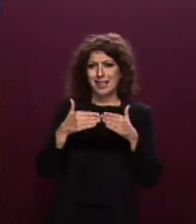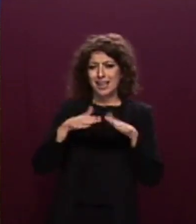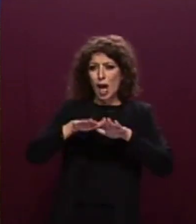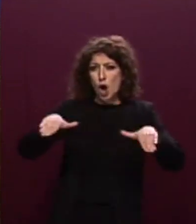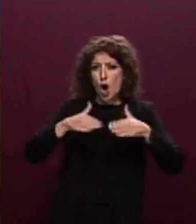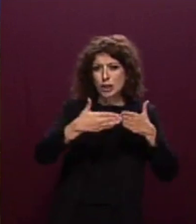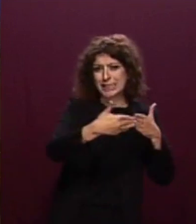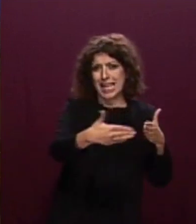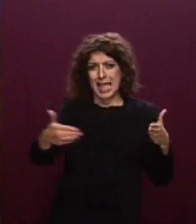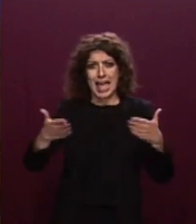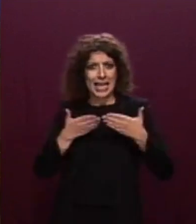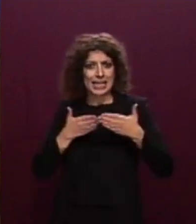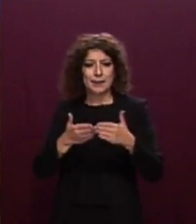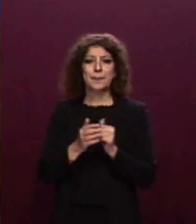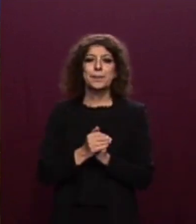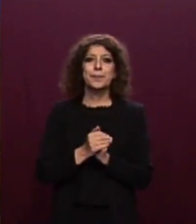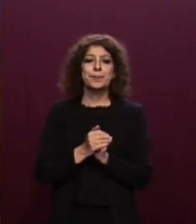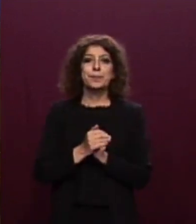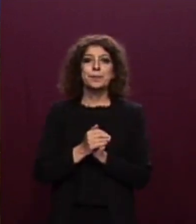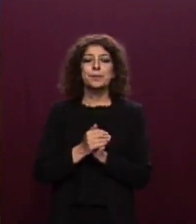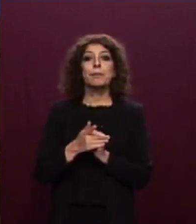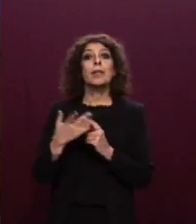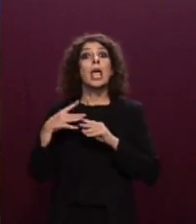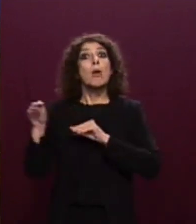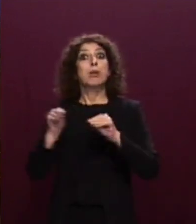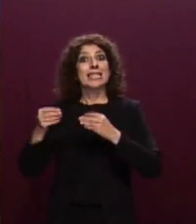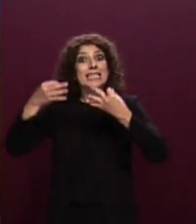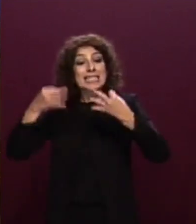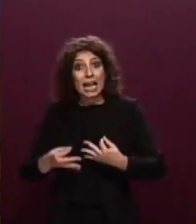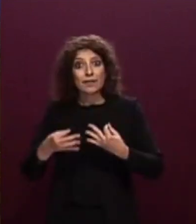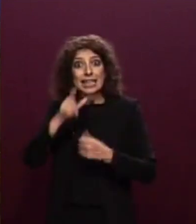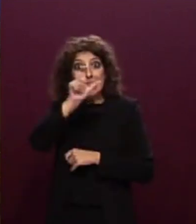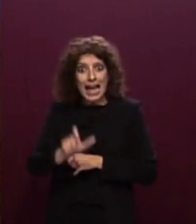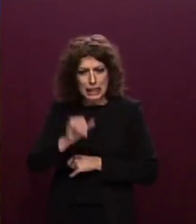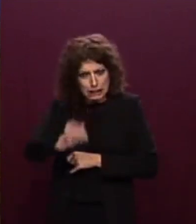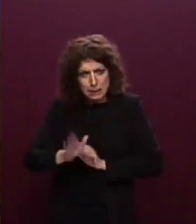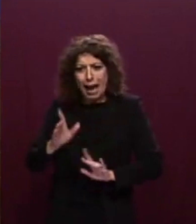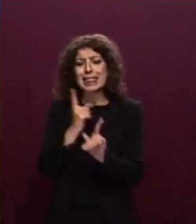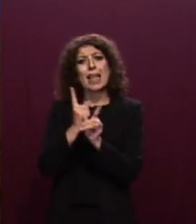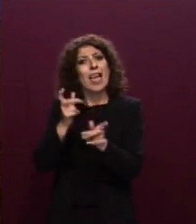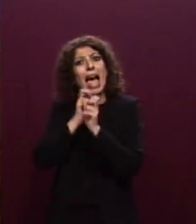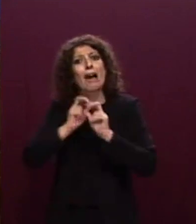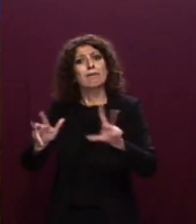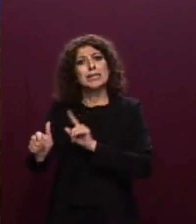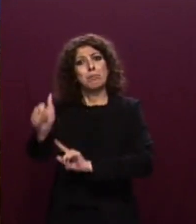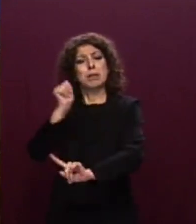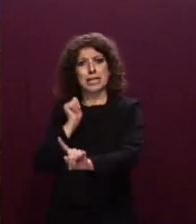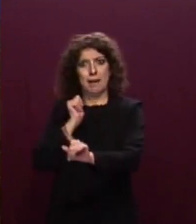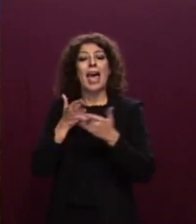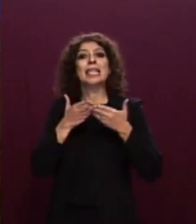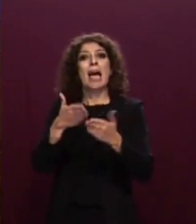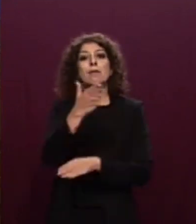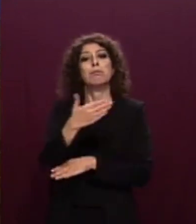Conseguentemente, la richiesta di un place of safety in territorio italiano avrebbe dovuto essere inviata alle autorità italiane dallo Stato di bandiera delle navi ONG